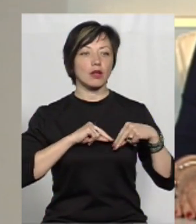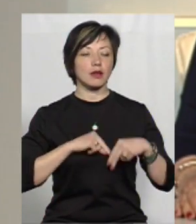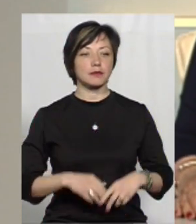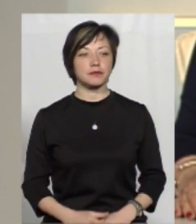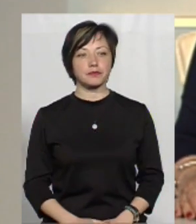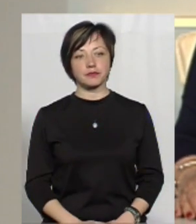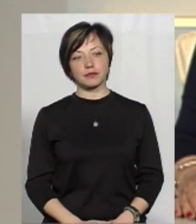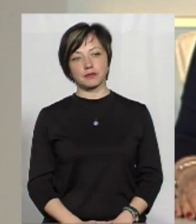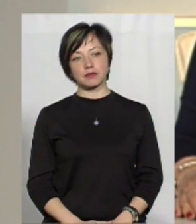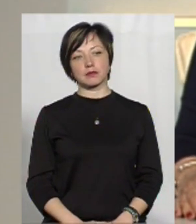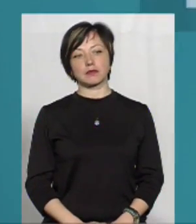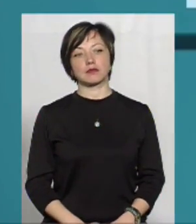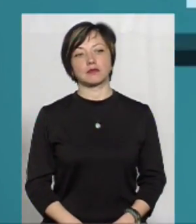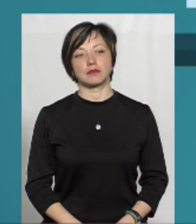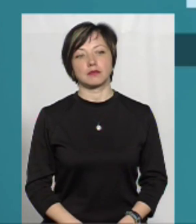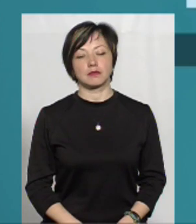Світлани Поробок.